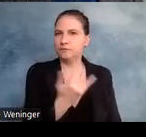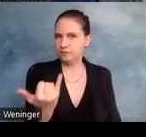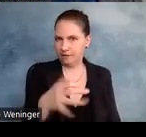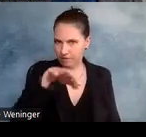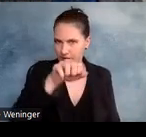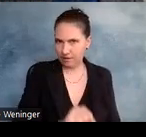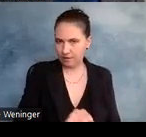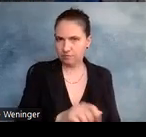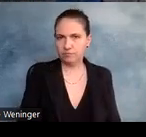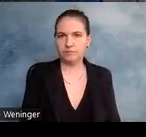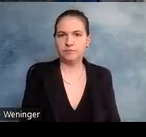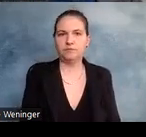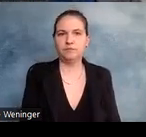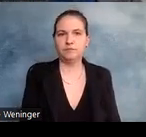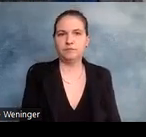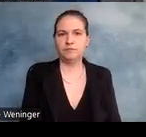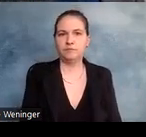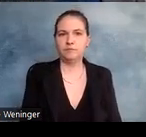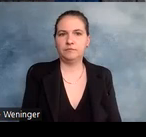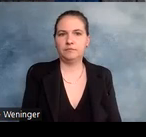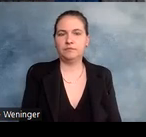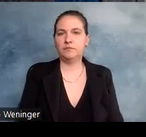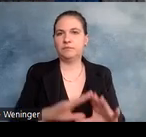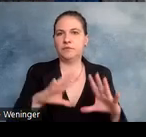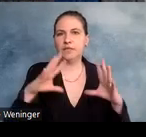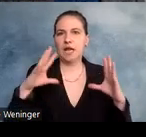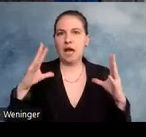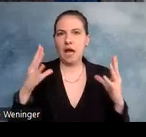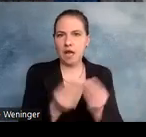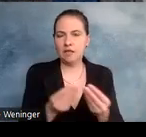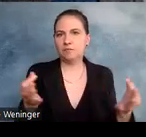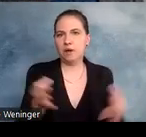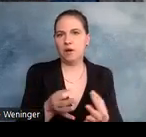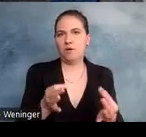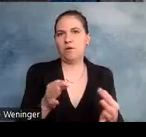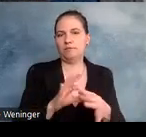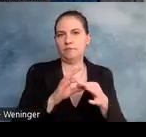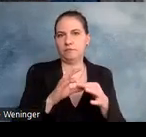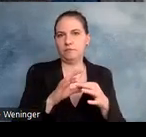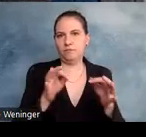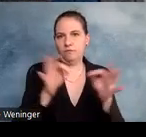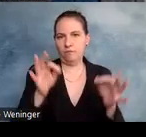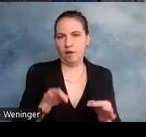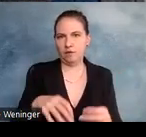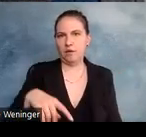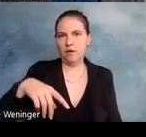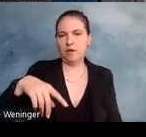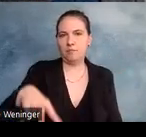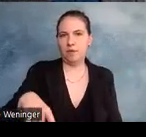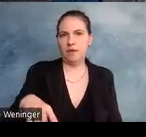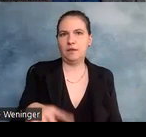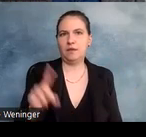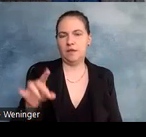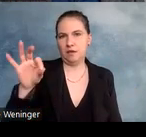Es ist ja nicht alles unbedingt nötig als PDF zu publizieren, man hat auch andere Möglichkeiten.